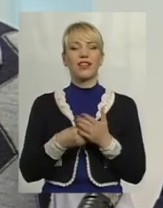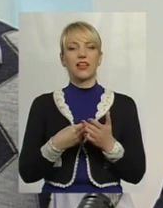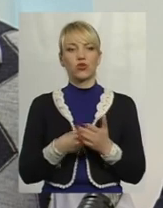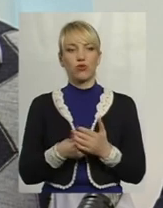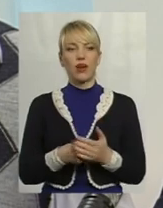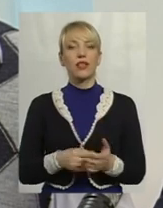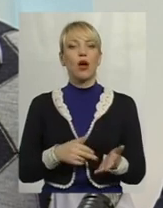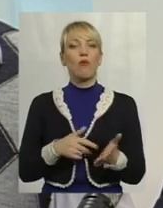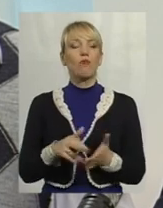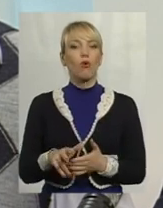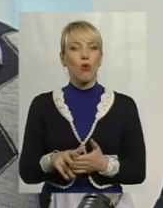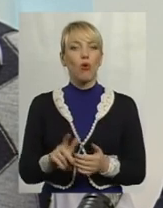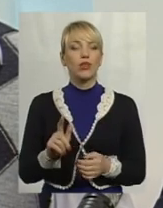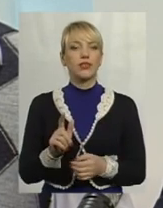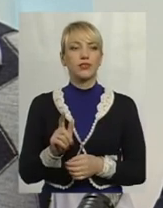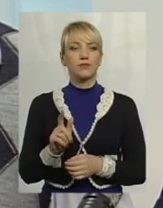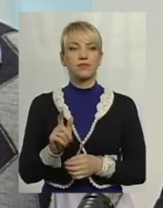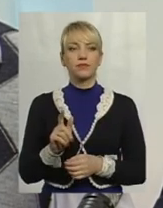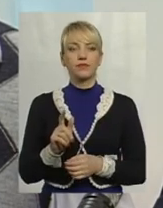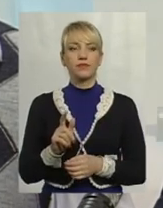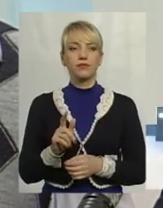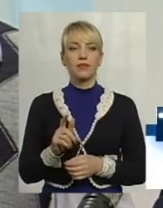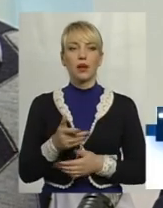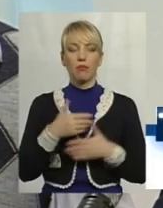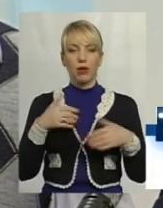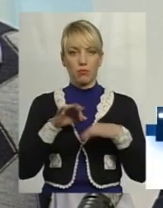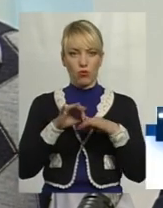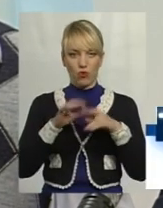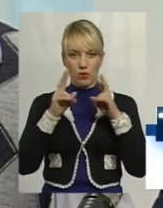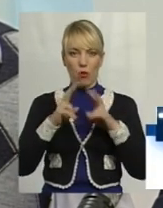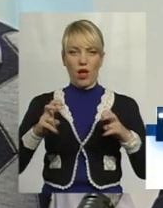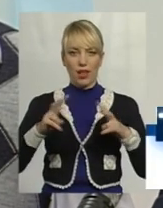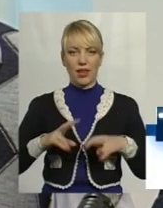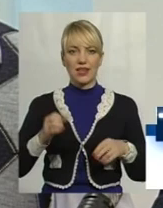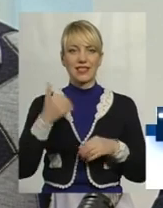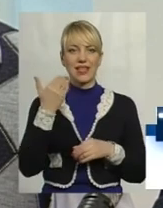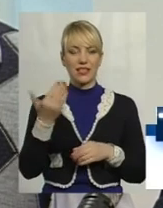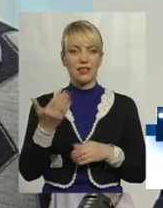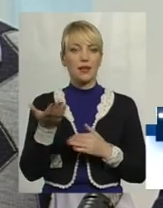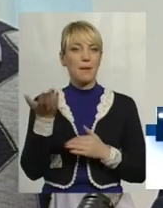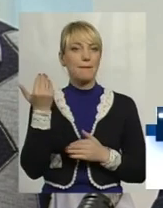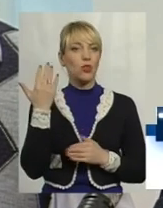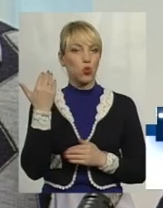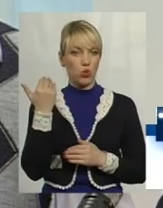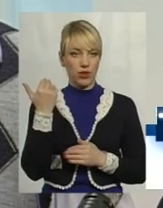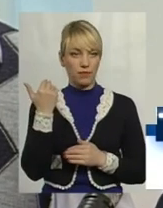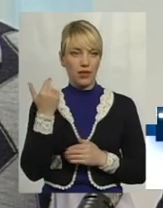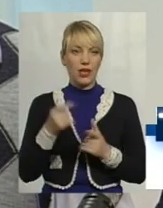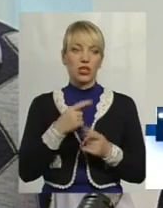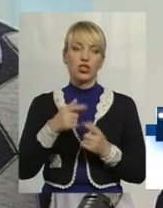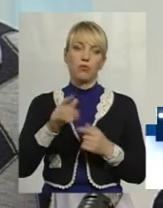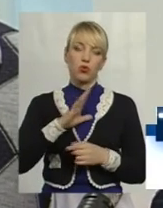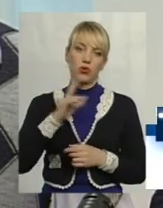проходять, знову ж таки, ми проводимо аналіз на їхні минули, чи були